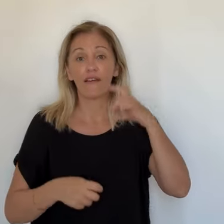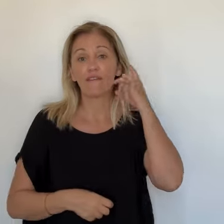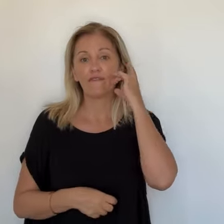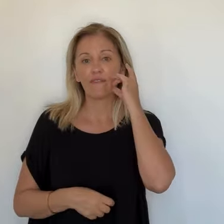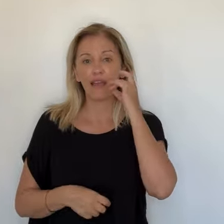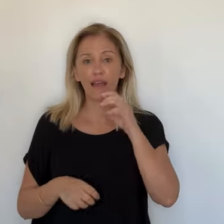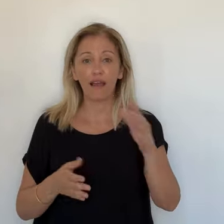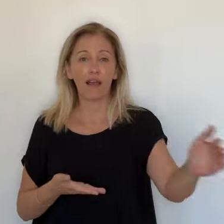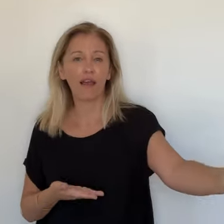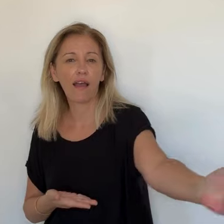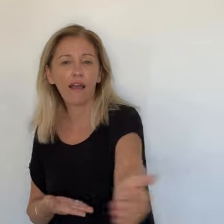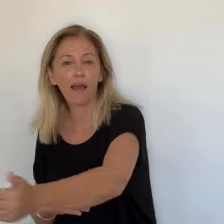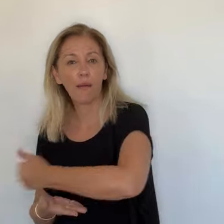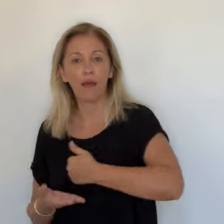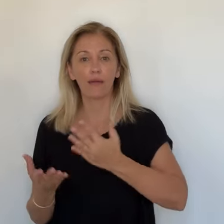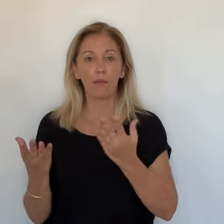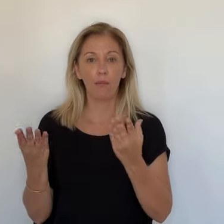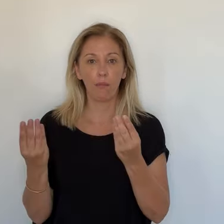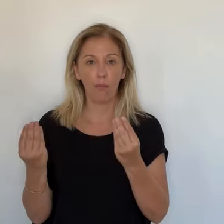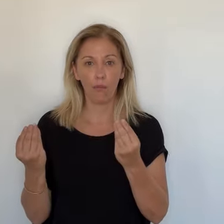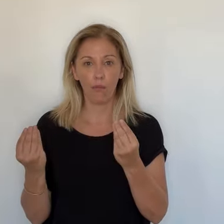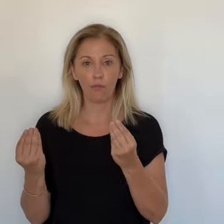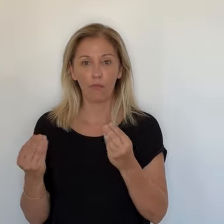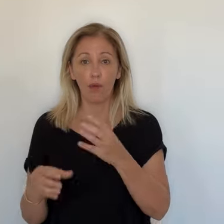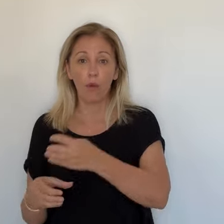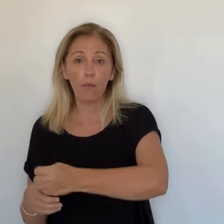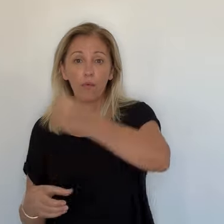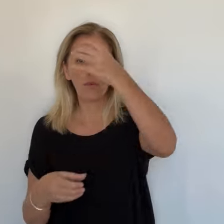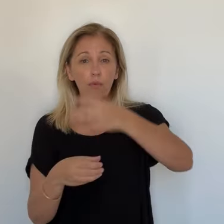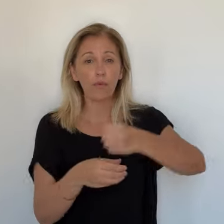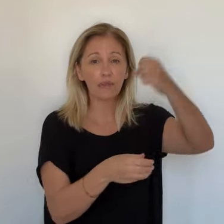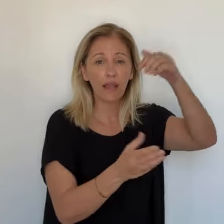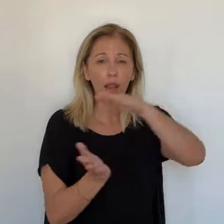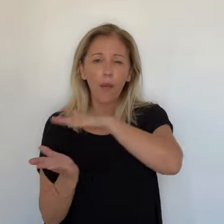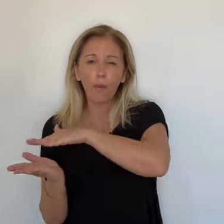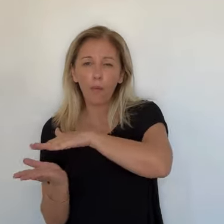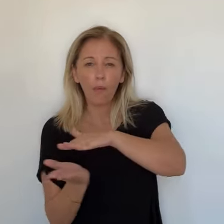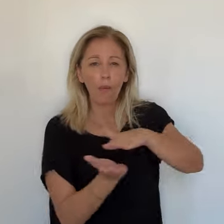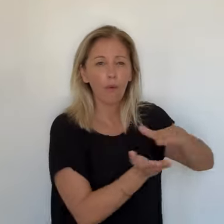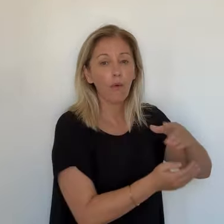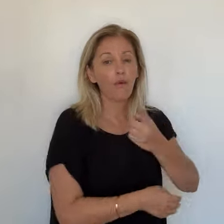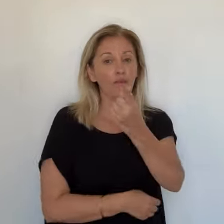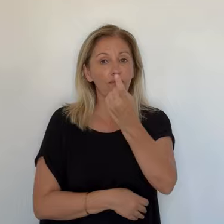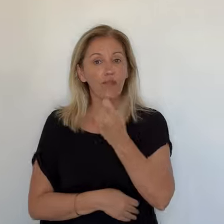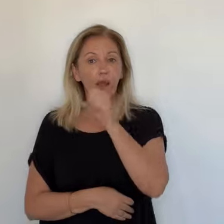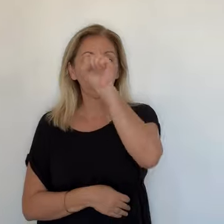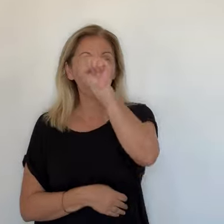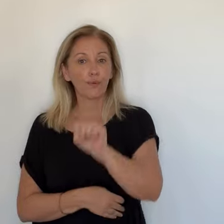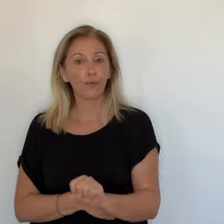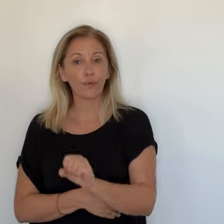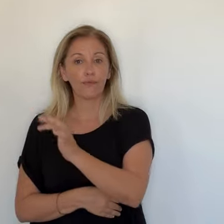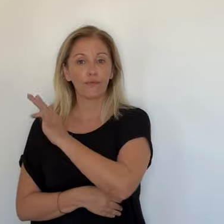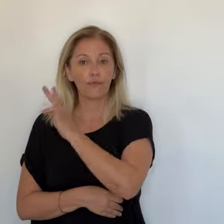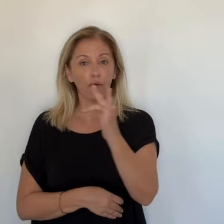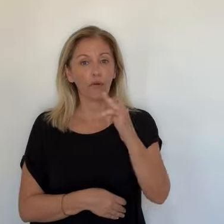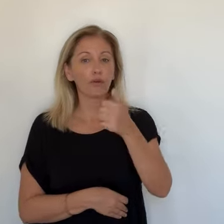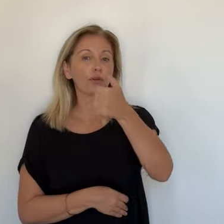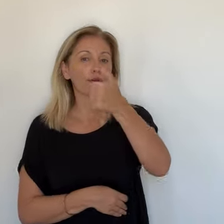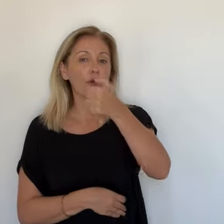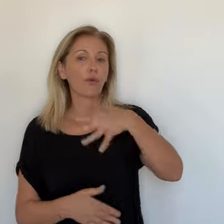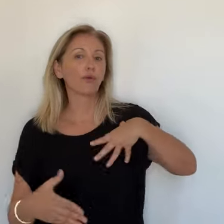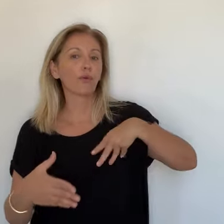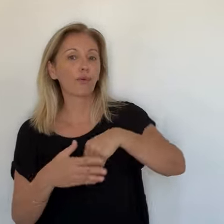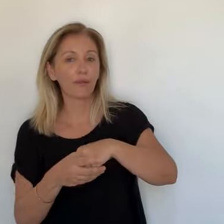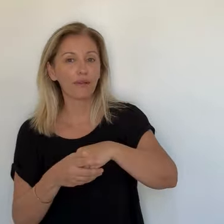collectées dans tout le sud de la France, Corse comprise. On en extrait les impuretés, les bouts de plastique et céramique sur ces chaînes automatisées